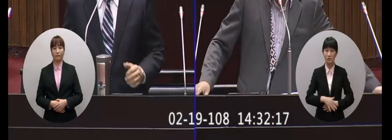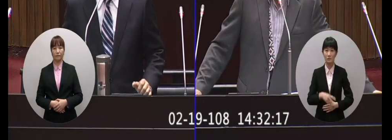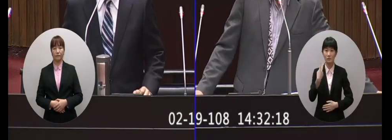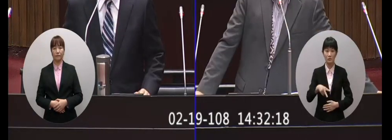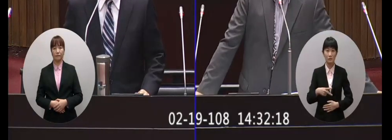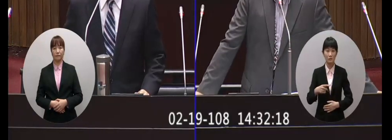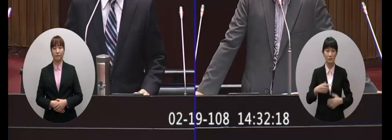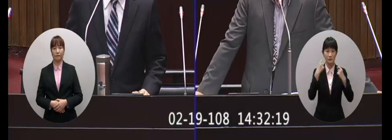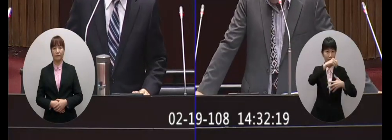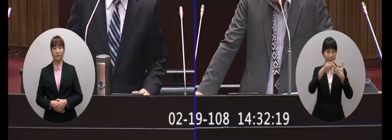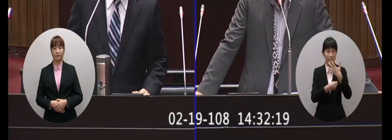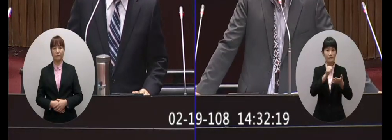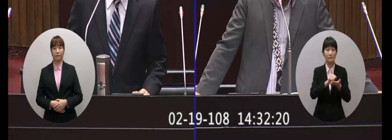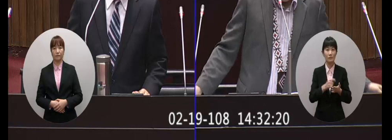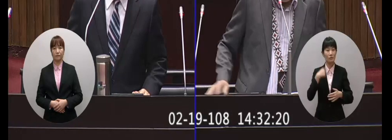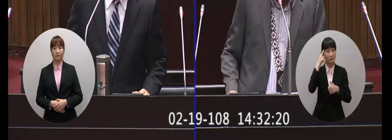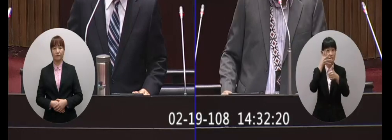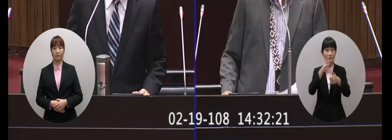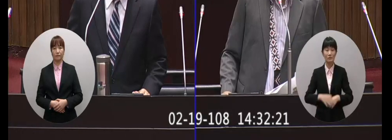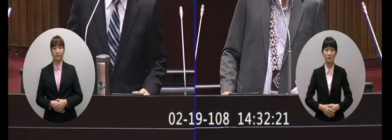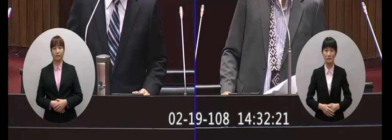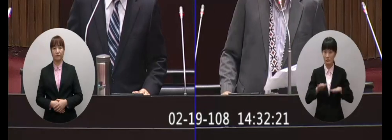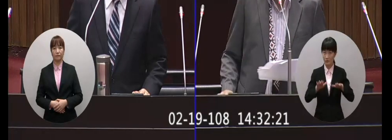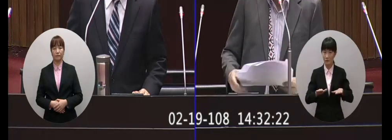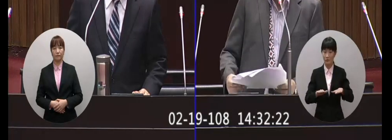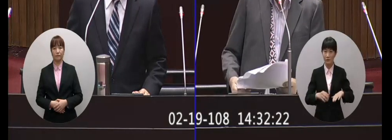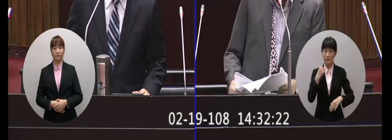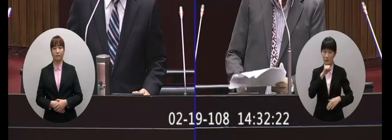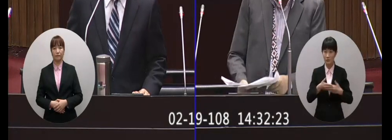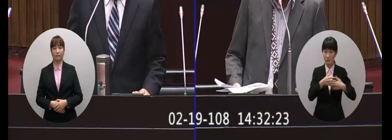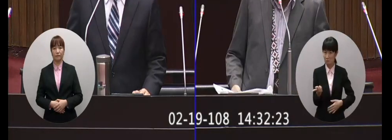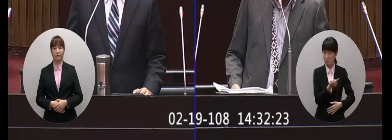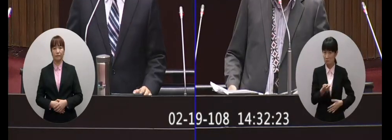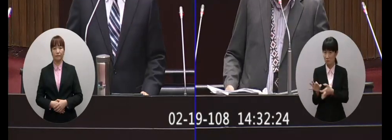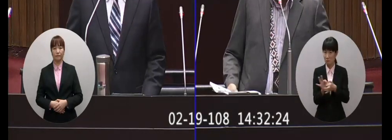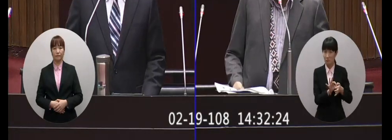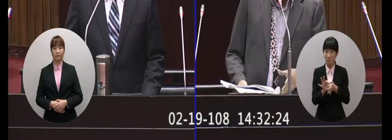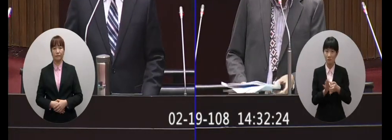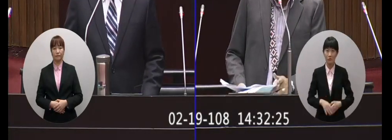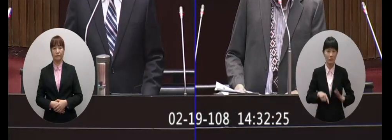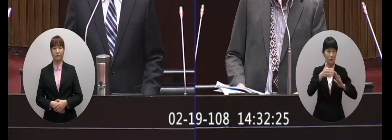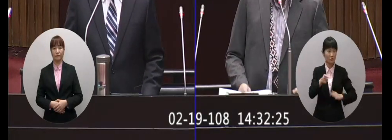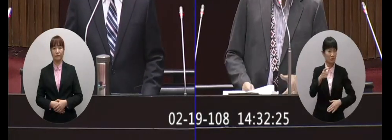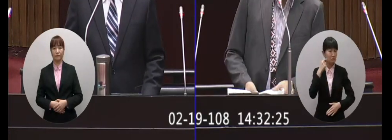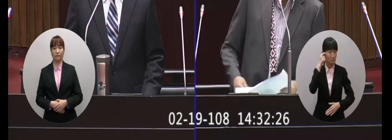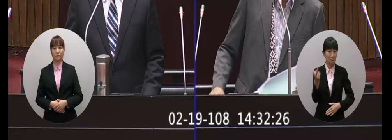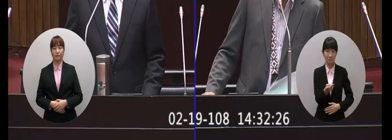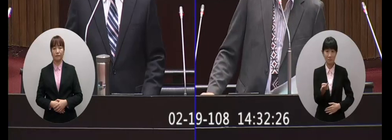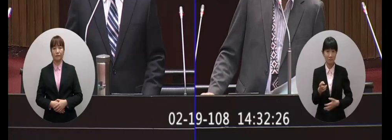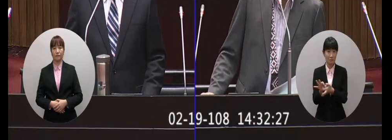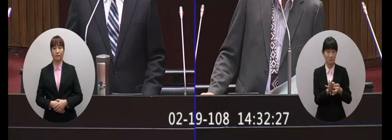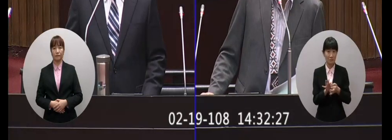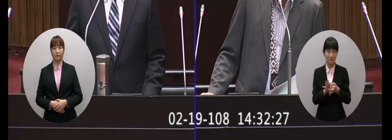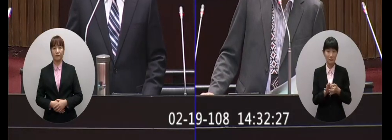幾項顏則那我想請教為什麼現在我們兩岸的關係啊院長你覺得我們現在兩岸的關係